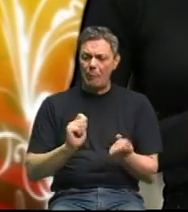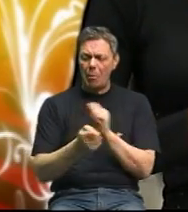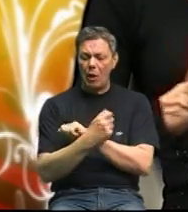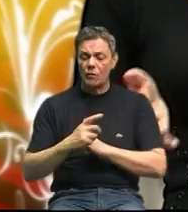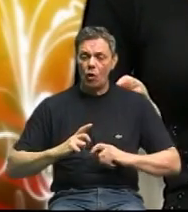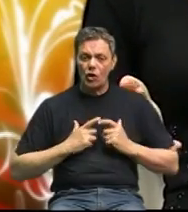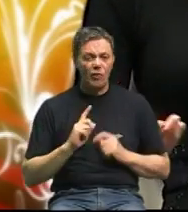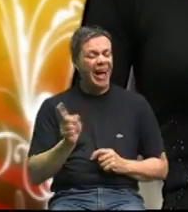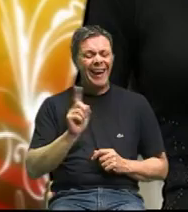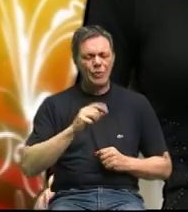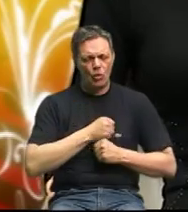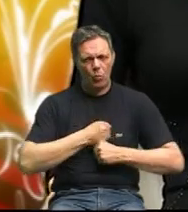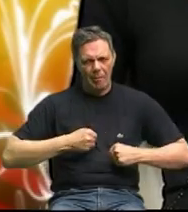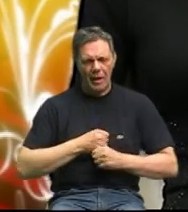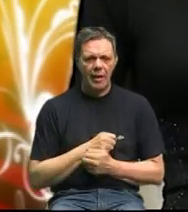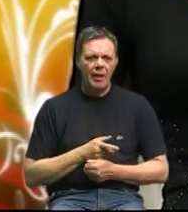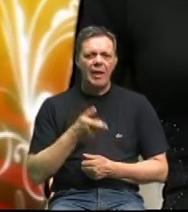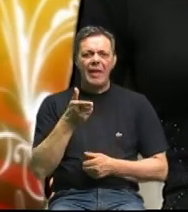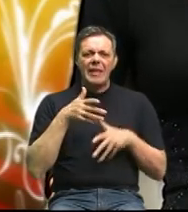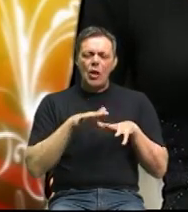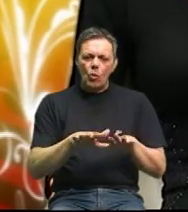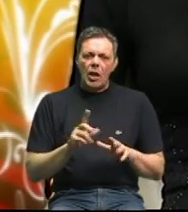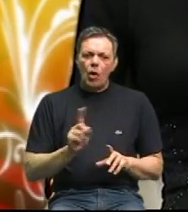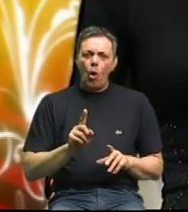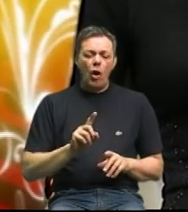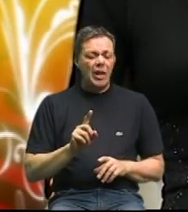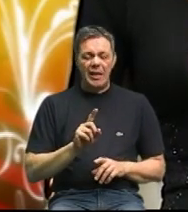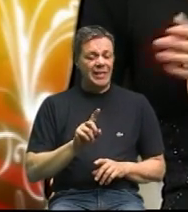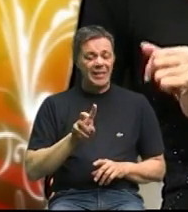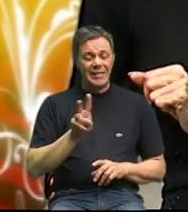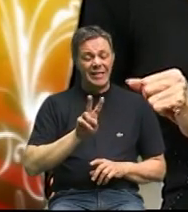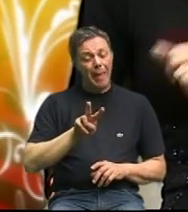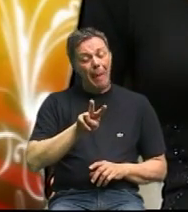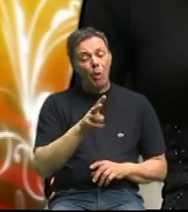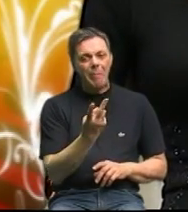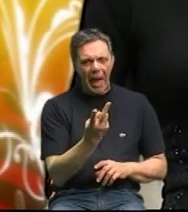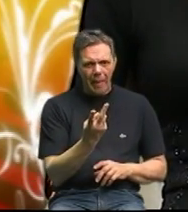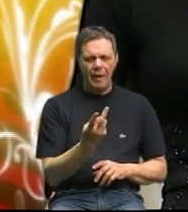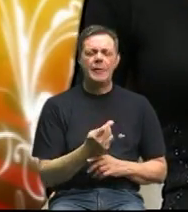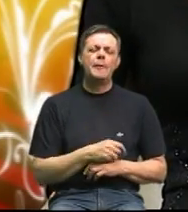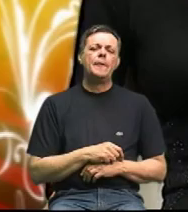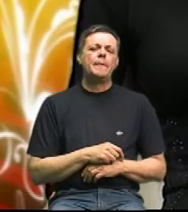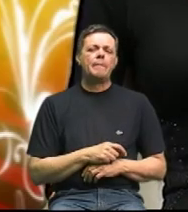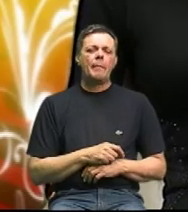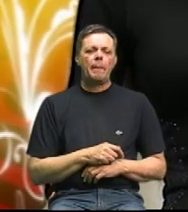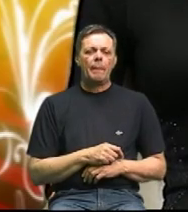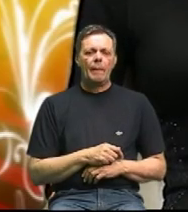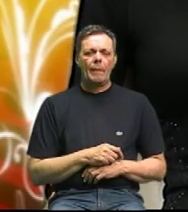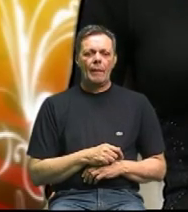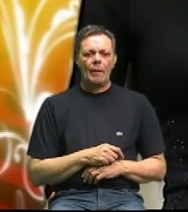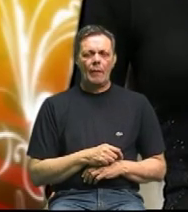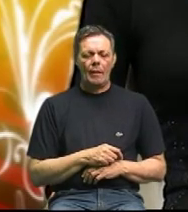a ne udebljali ti ljudi koji ne promijenili to što se naučili kod moje ambulanti i